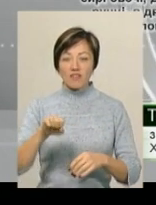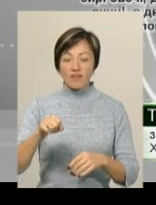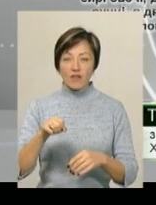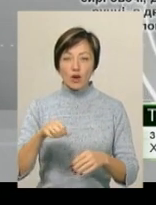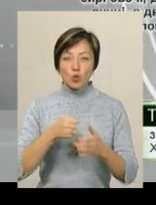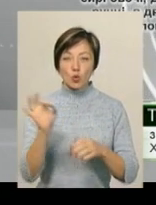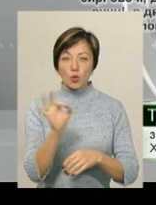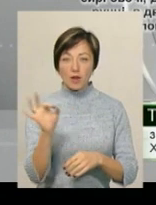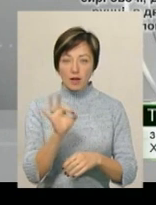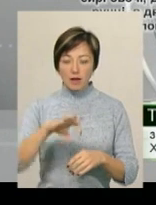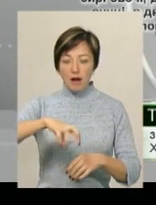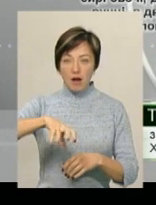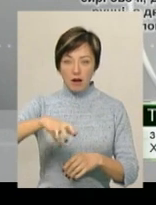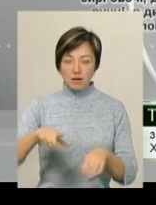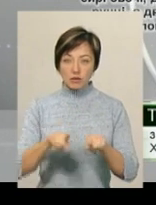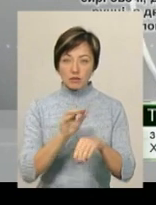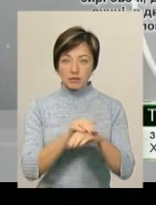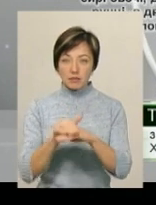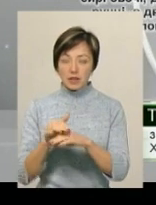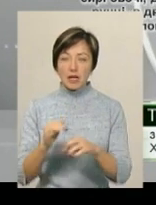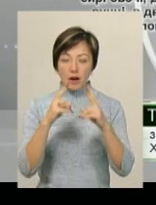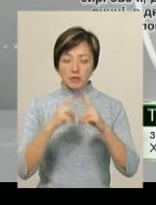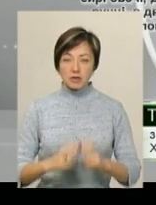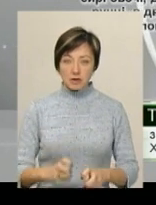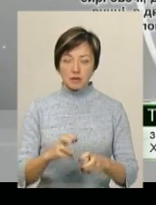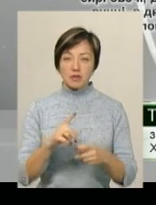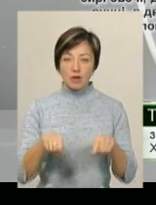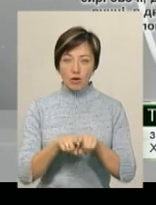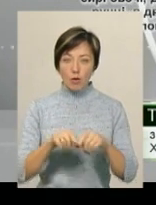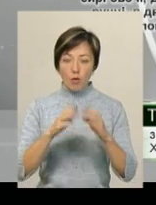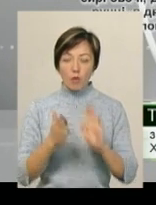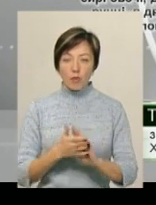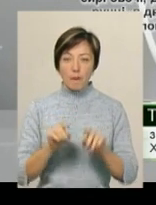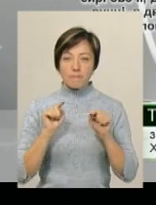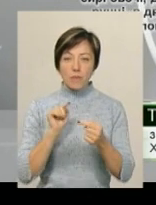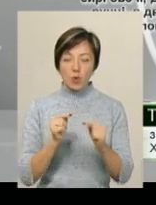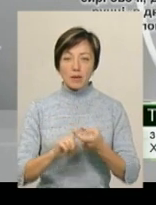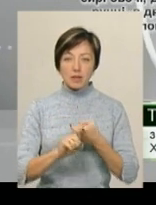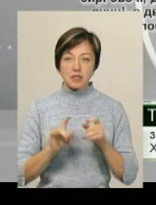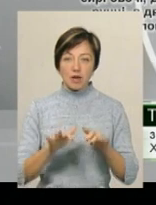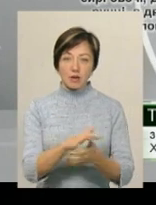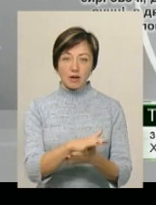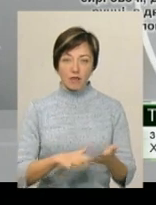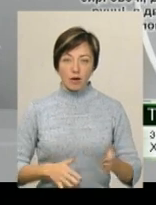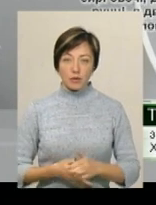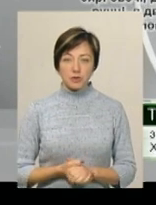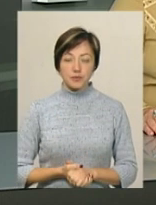ручці водопровідного крану. І наразі епідеміологічне розслідування та комплекс протиепідемічних заходів тривають.